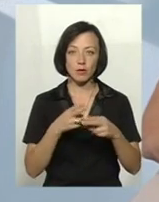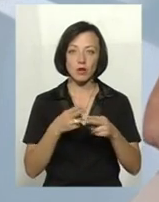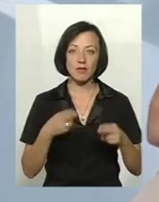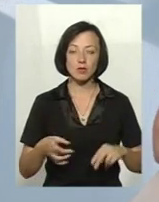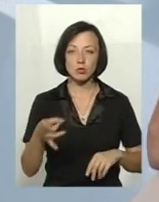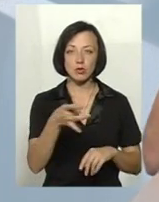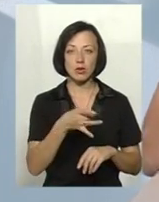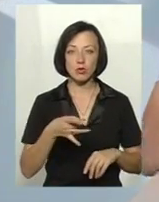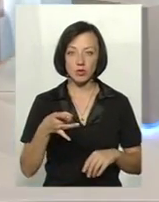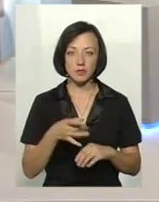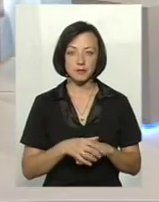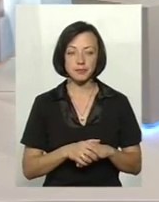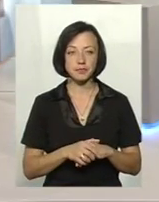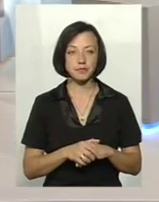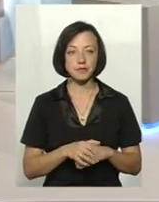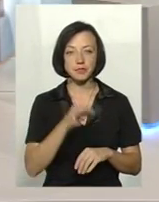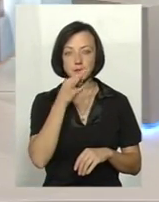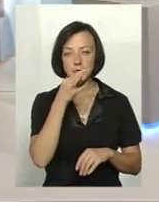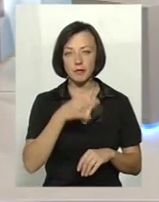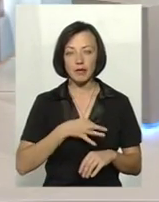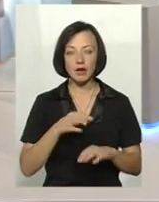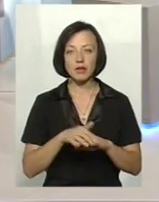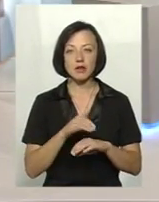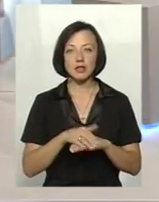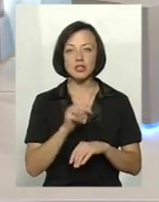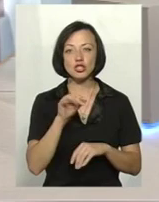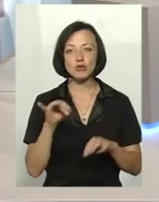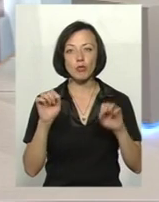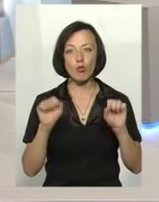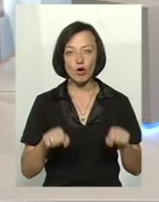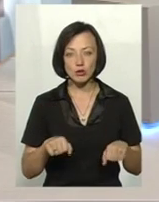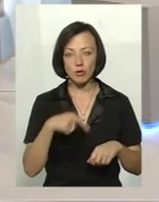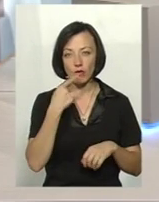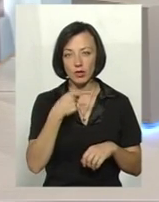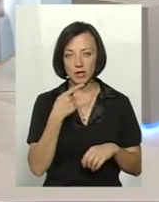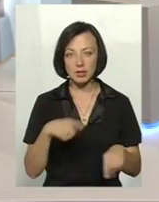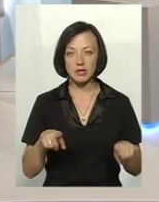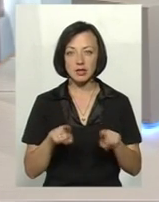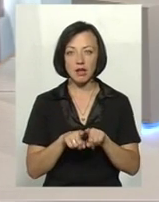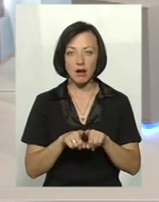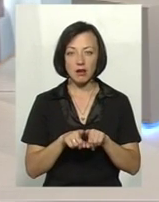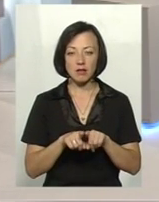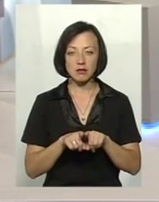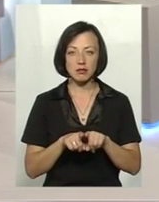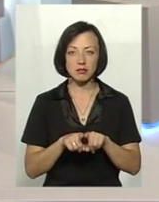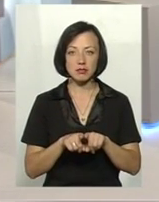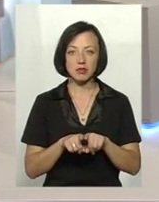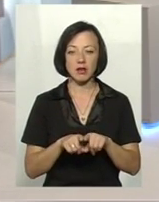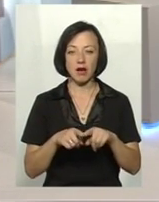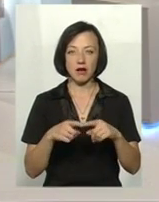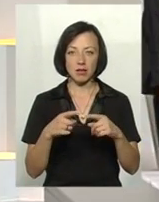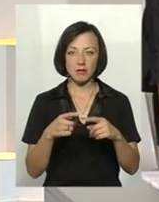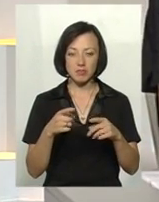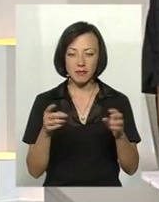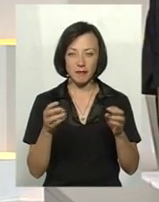районі, в Герчичі. Скажіть, будь ласка, чи можемо говорити, що та класична чума, в